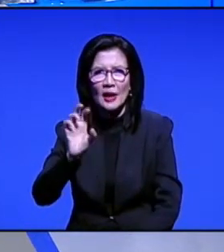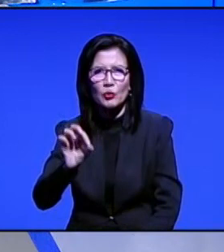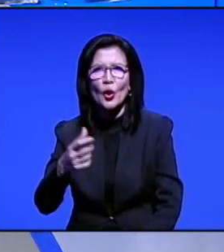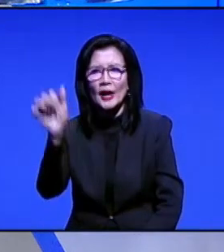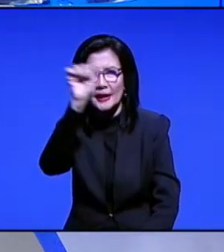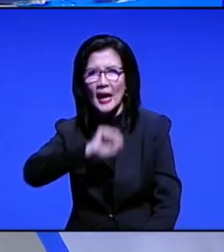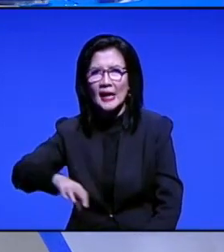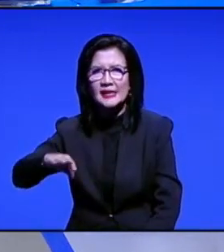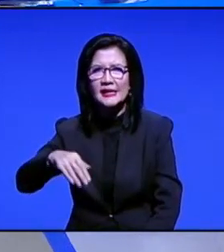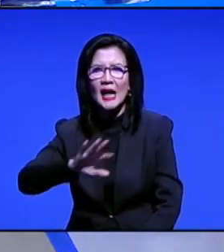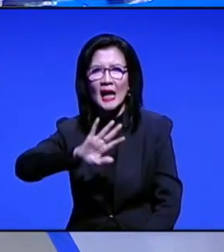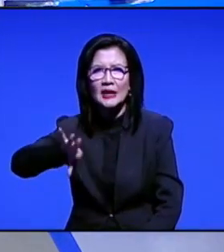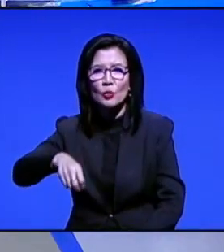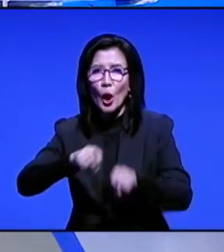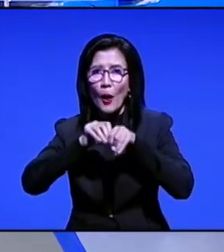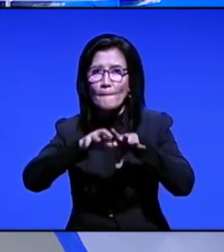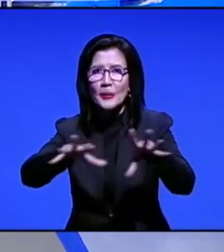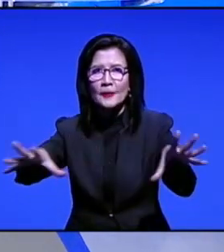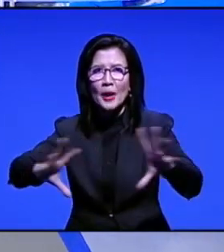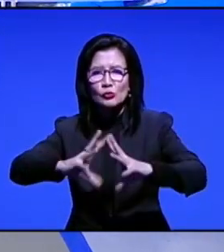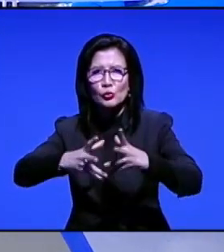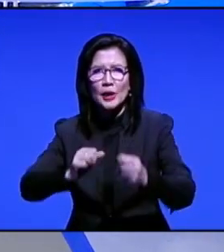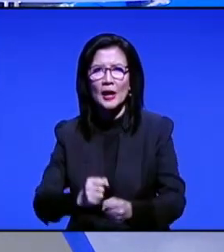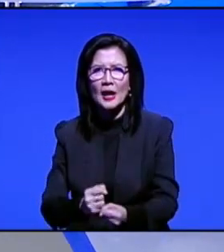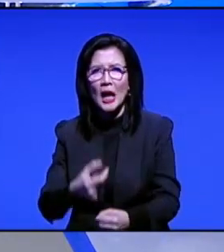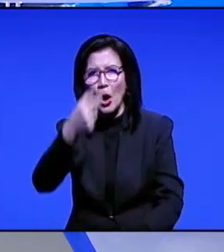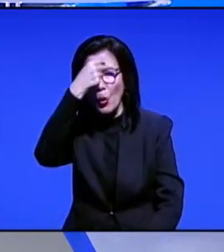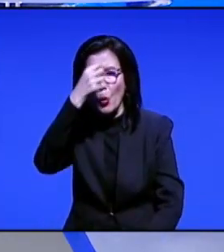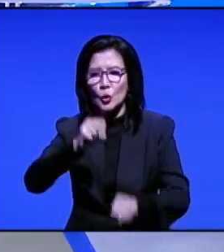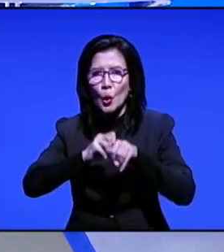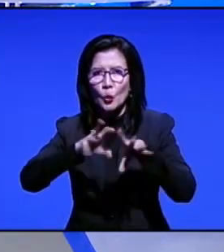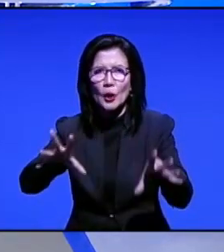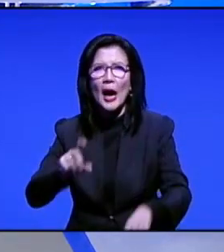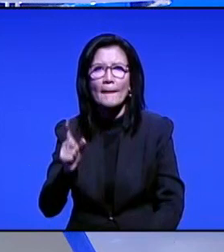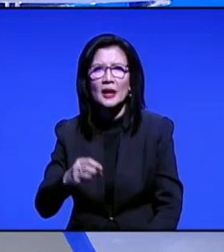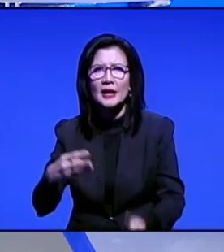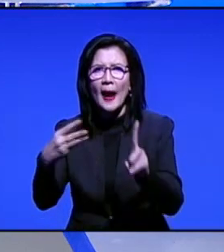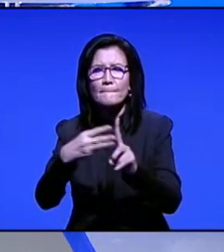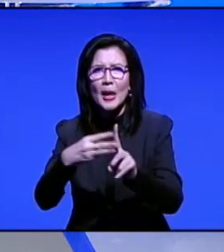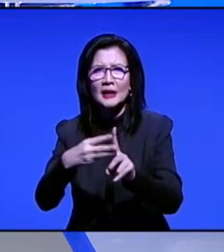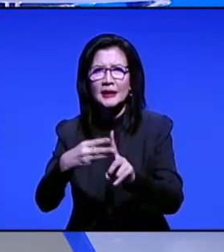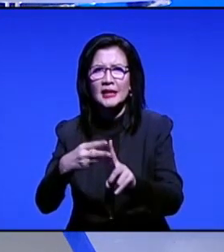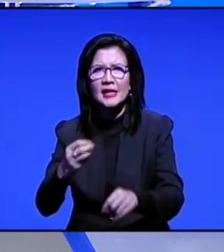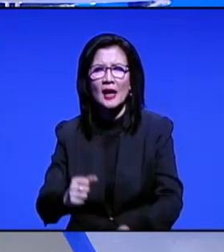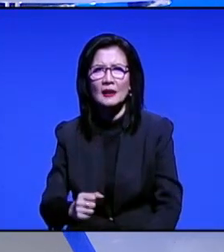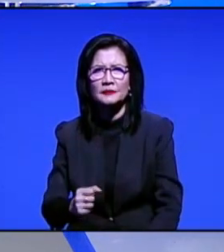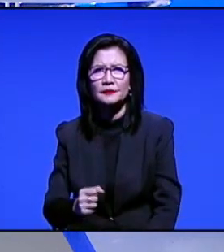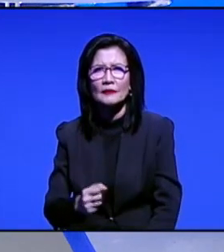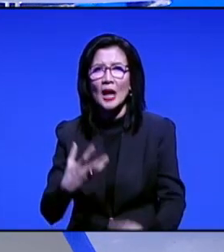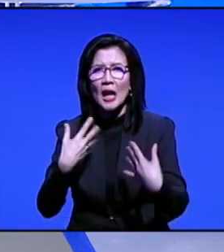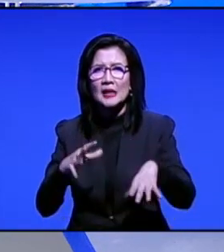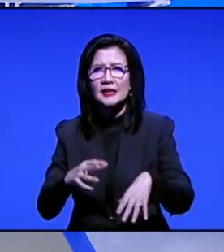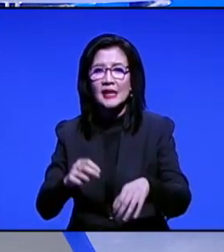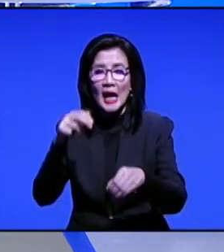Timur atau Tengah dan menyebar ke seluruh benua. Wabah menular akibat bakteri Yersinia pestis setelah